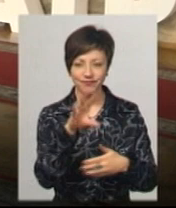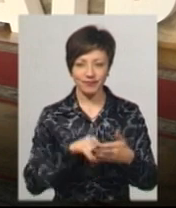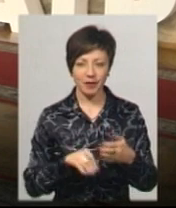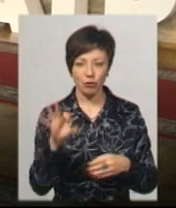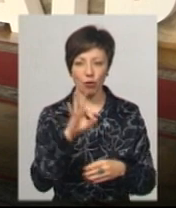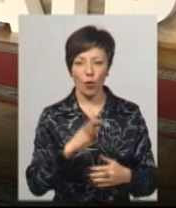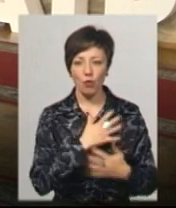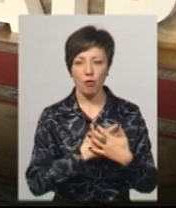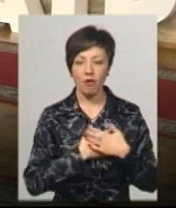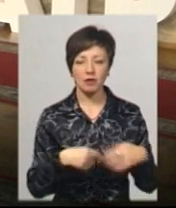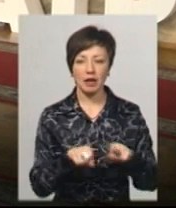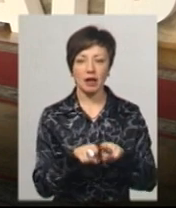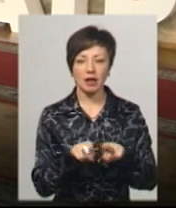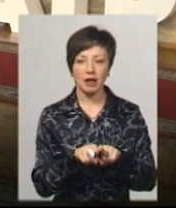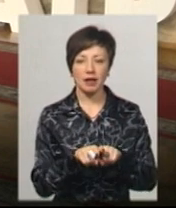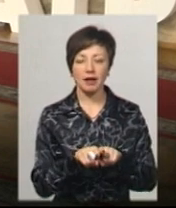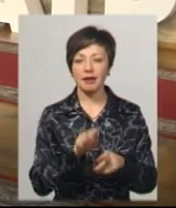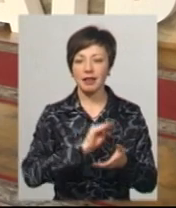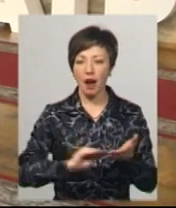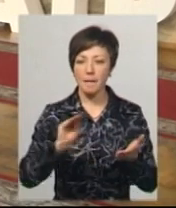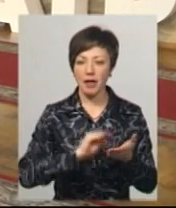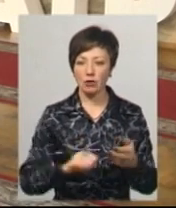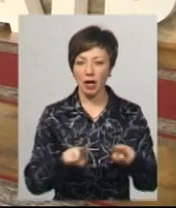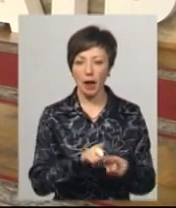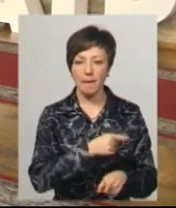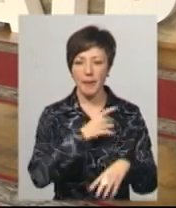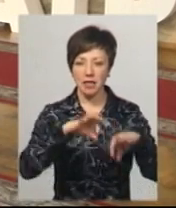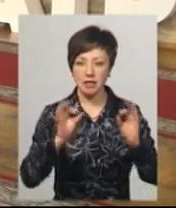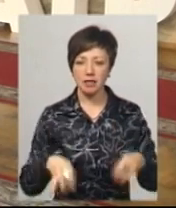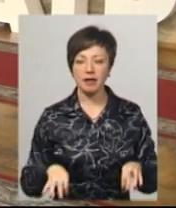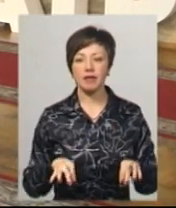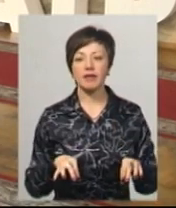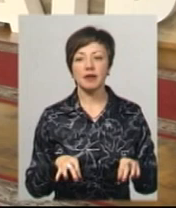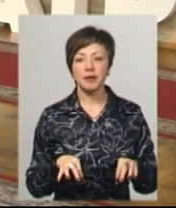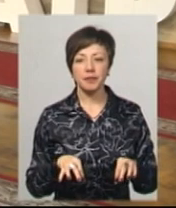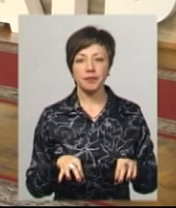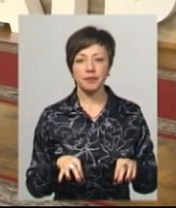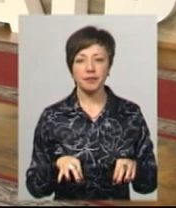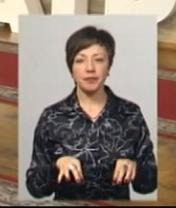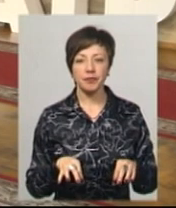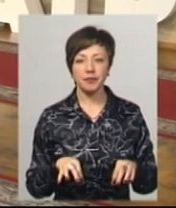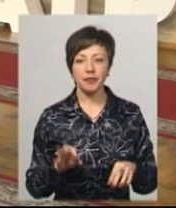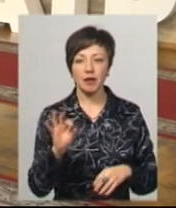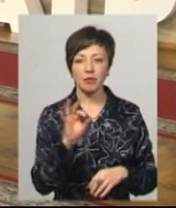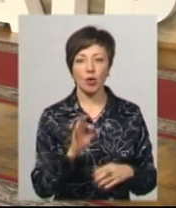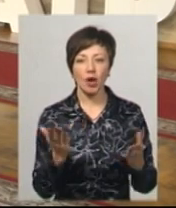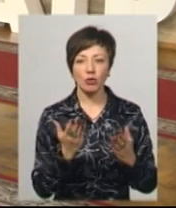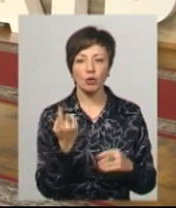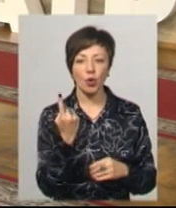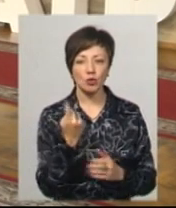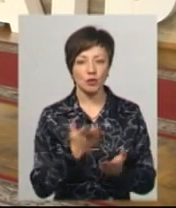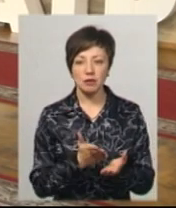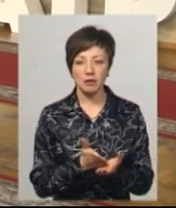у таких драматургів, як Шекспір, у таких майстрів, говорити про якусь одну